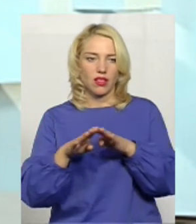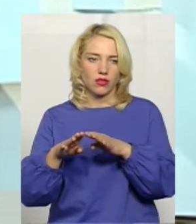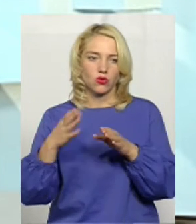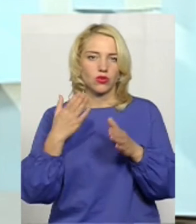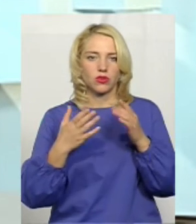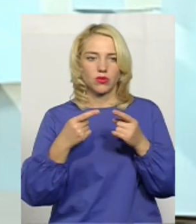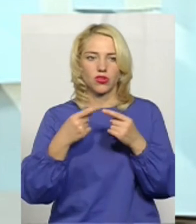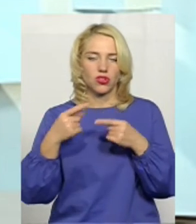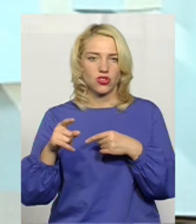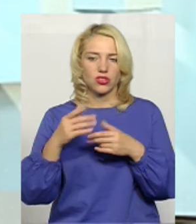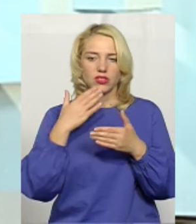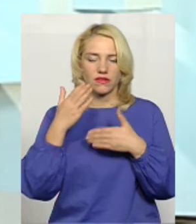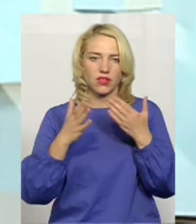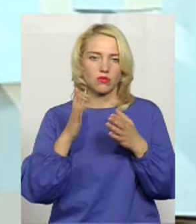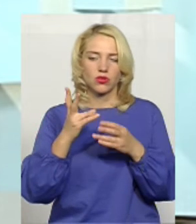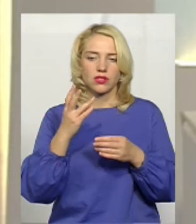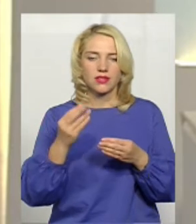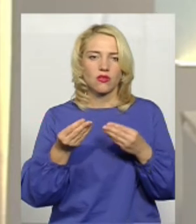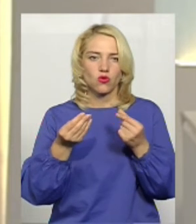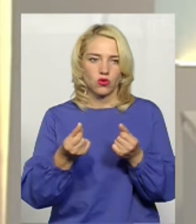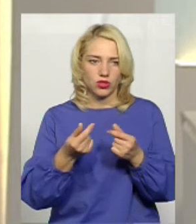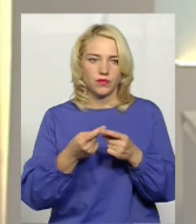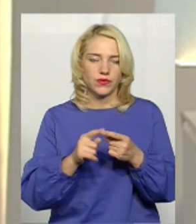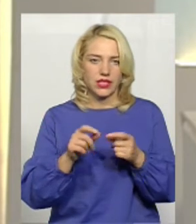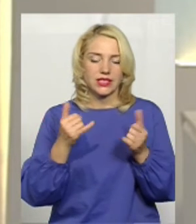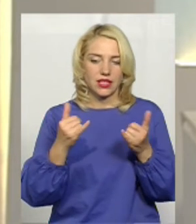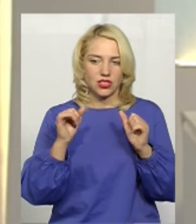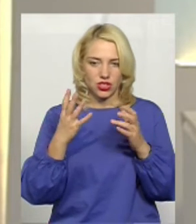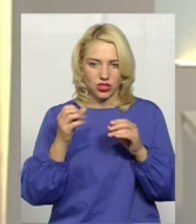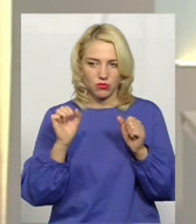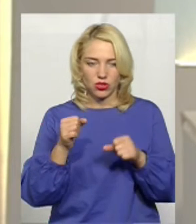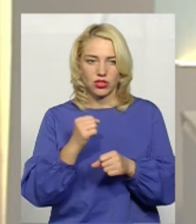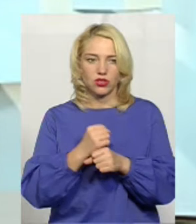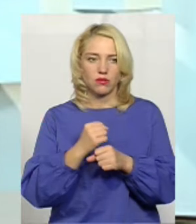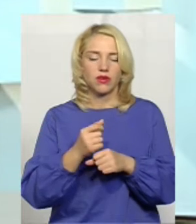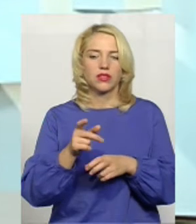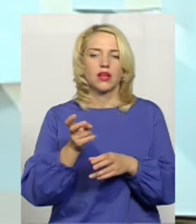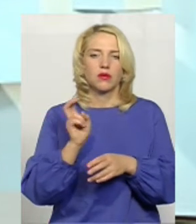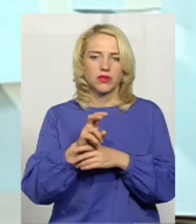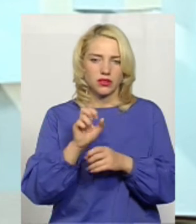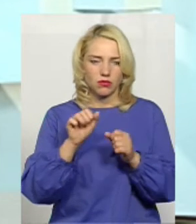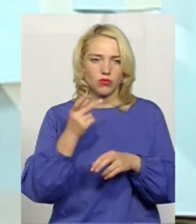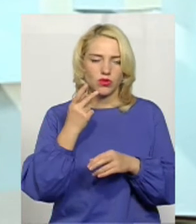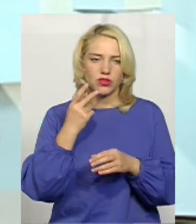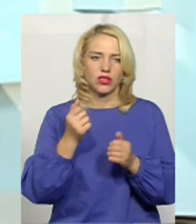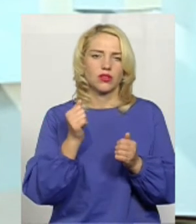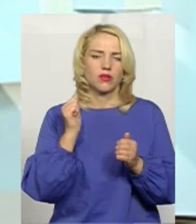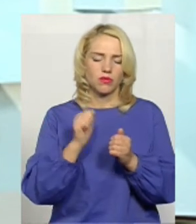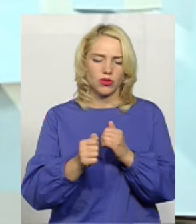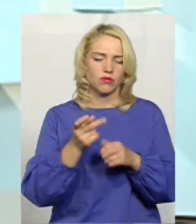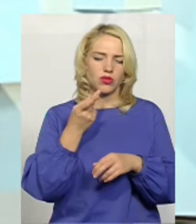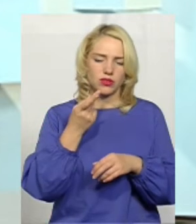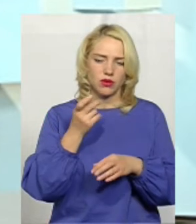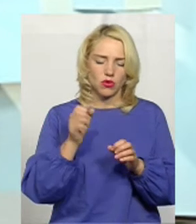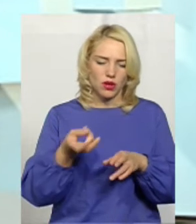звернення будуть за кошти. Тобто це зараз ще можна зробити? Це можна зробити постійно. Можна зробити кожний постійно, можна